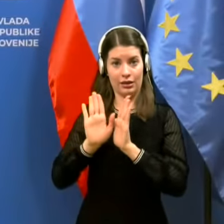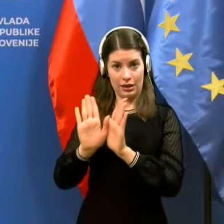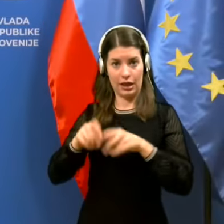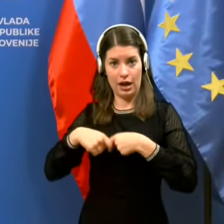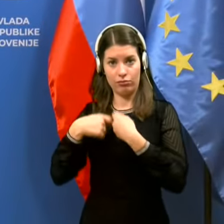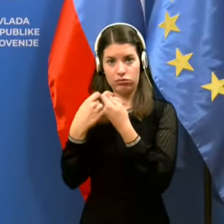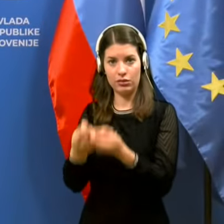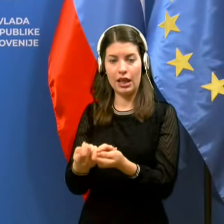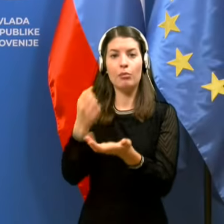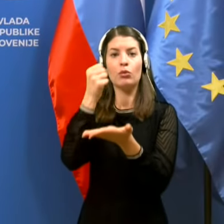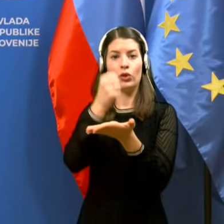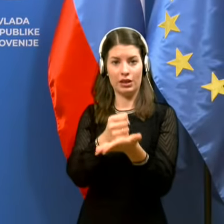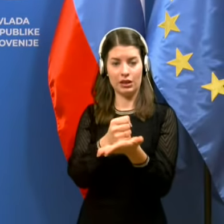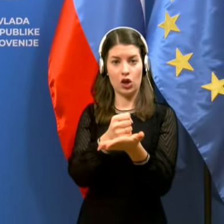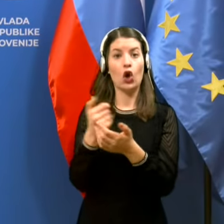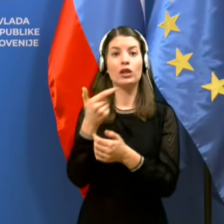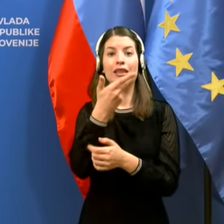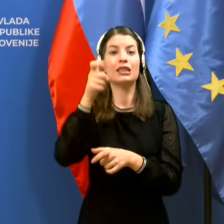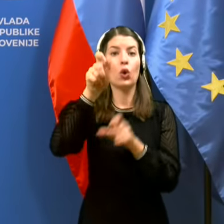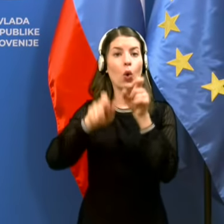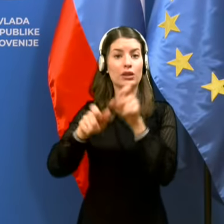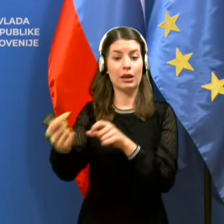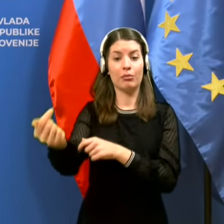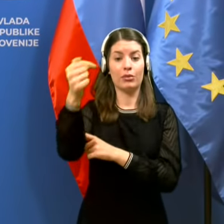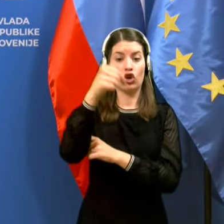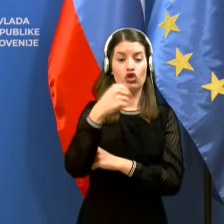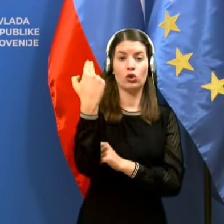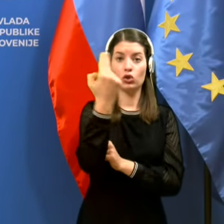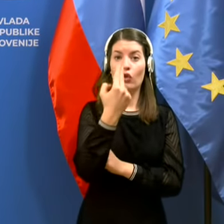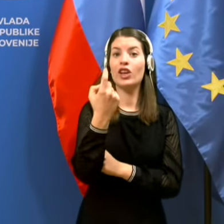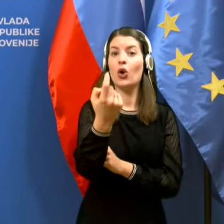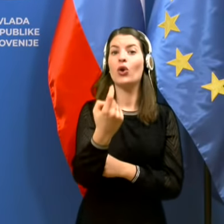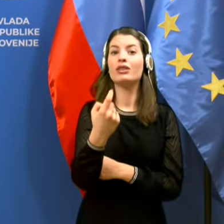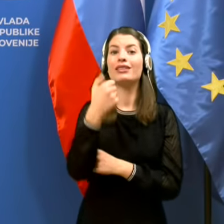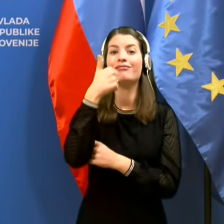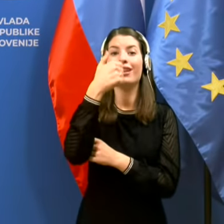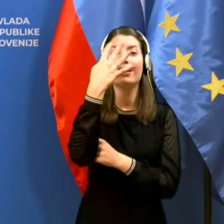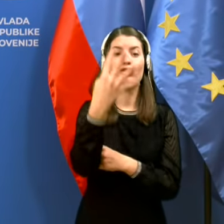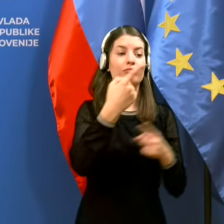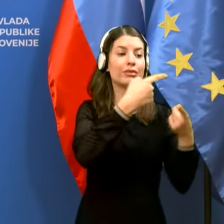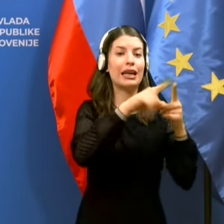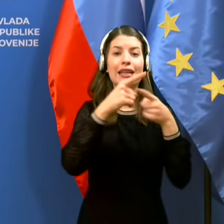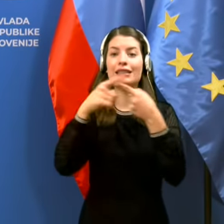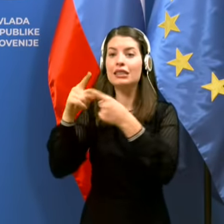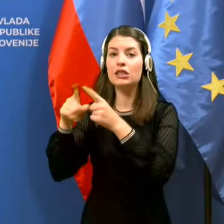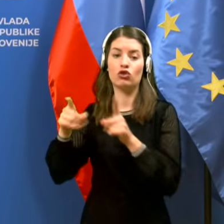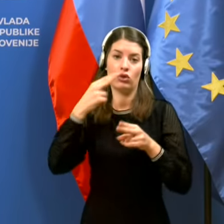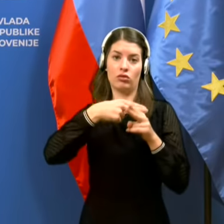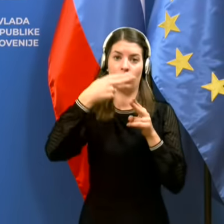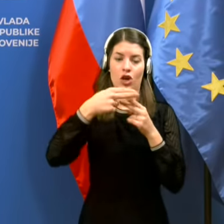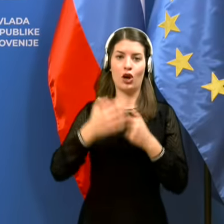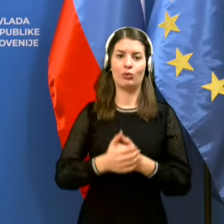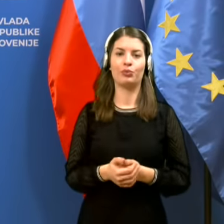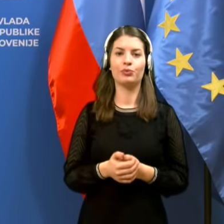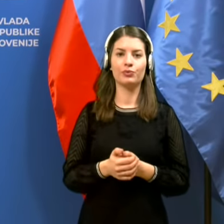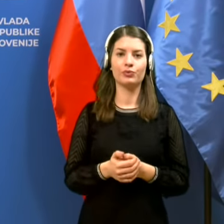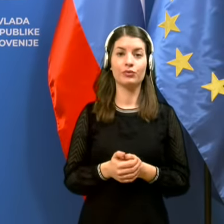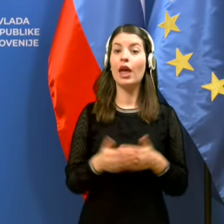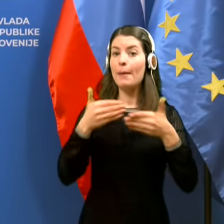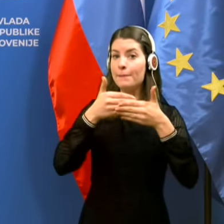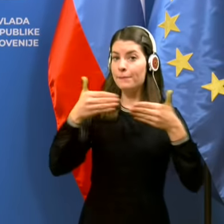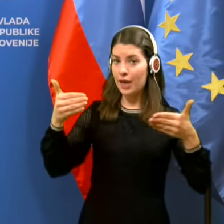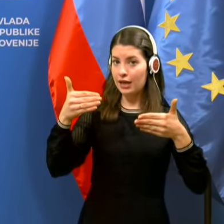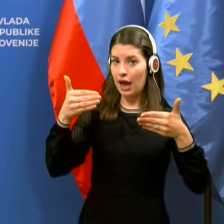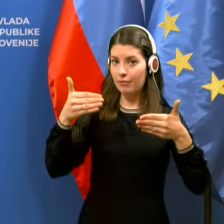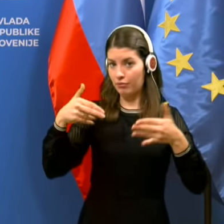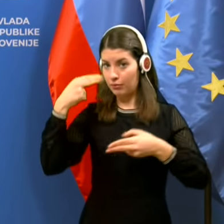bile napotene osebe, ki so pripotovale v Slovenijo iz kar 41 različnih držav. Na menjih prehodih